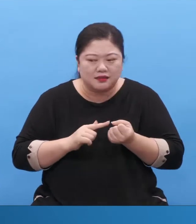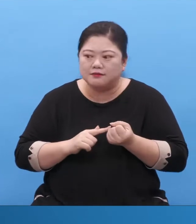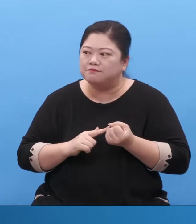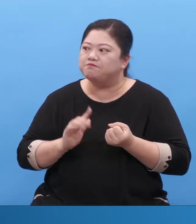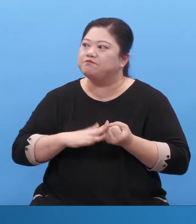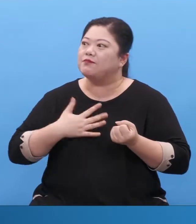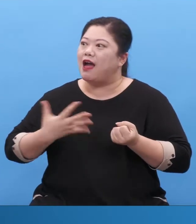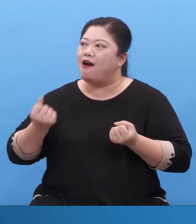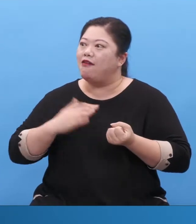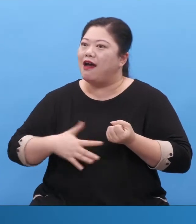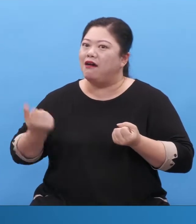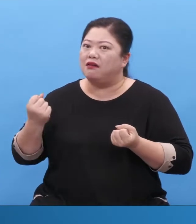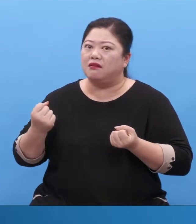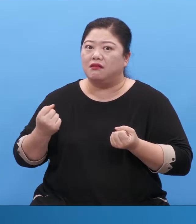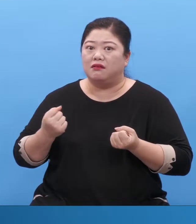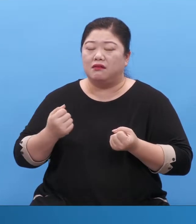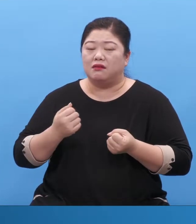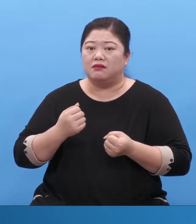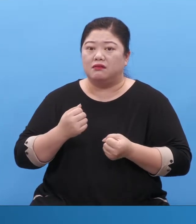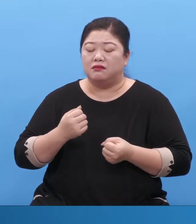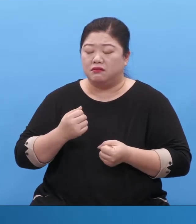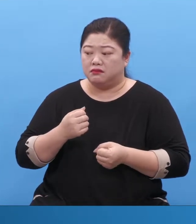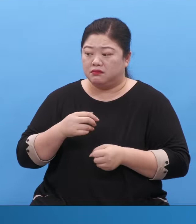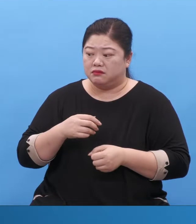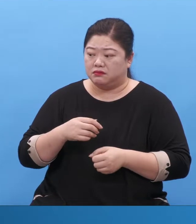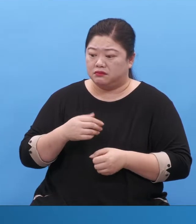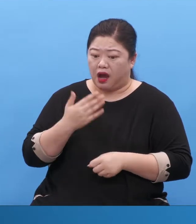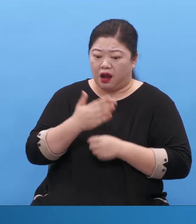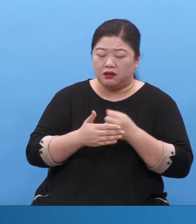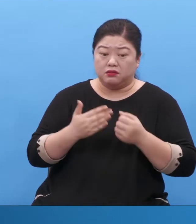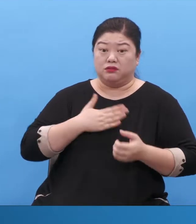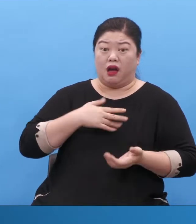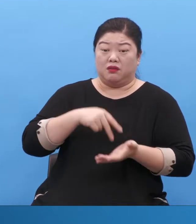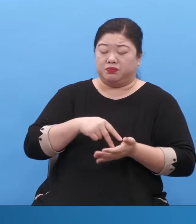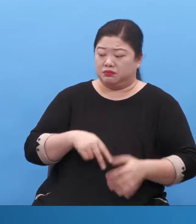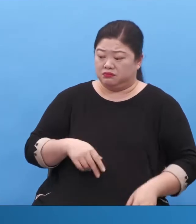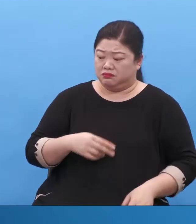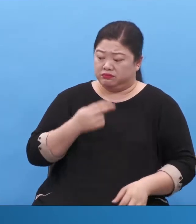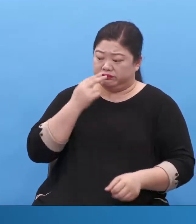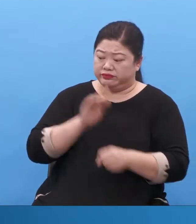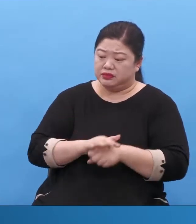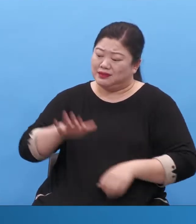하나님은 폐인 거예요. 빨리 나눠줘요. 그거예요.